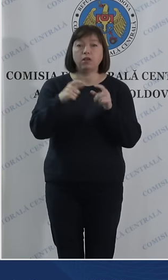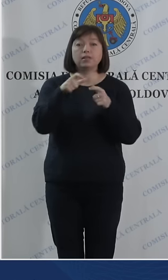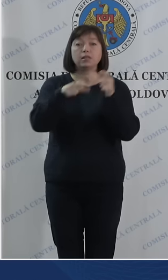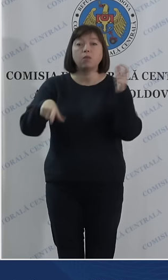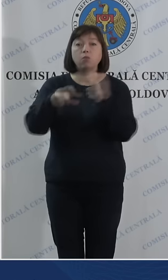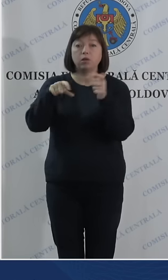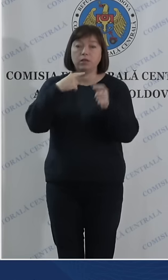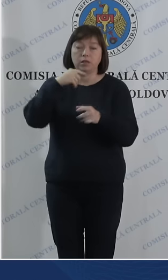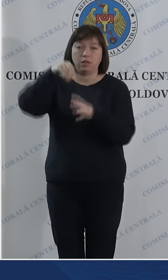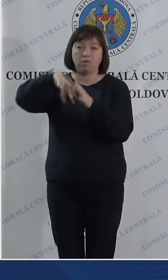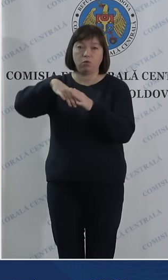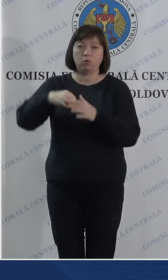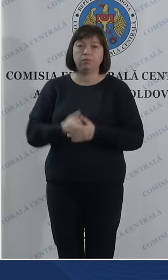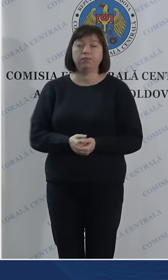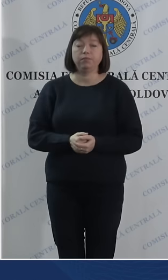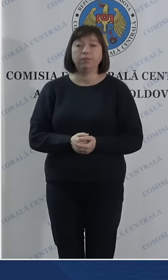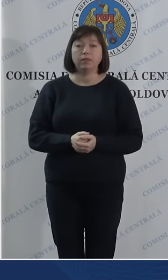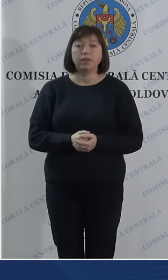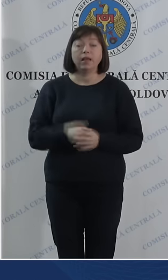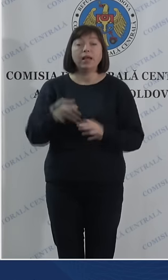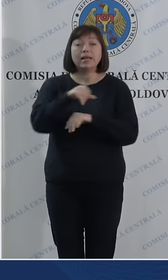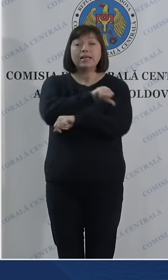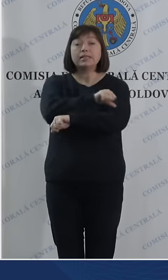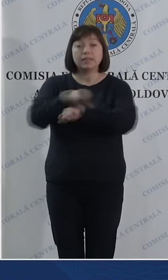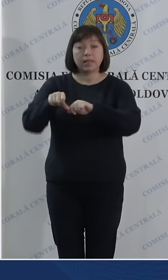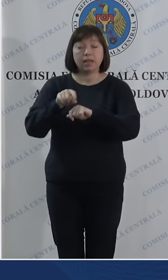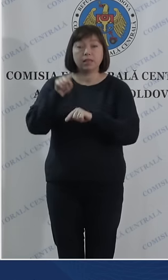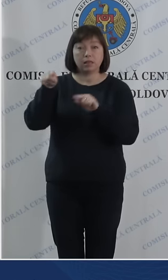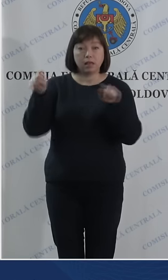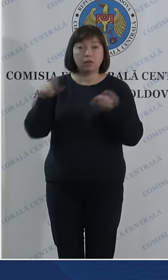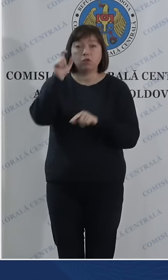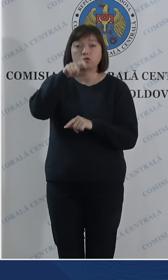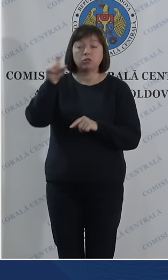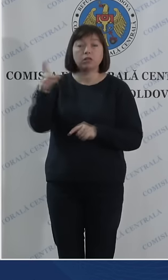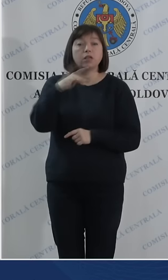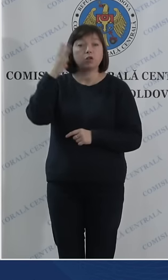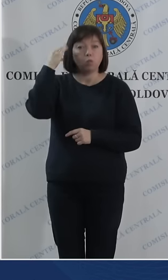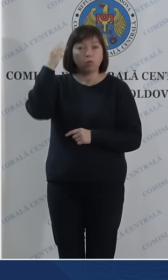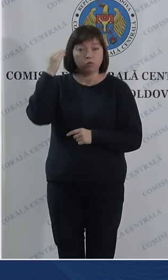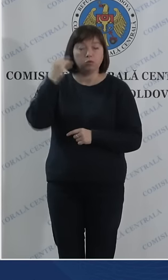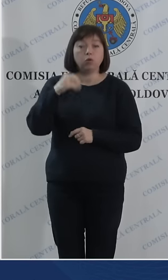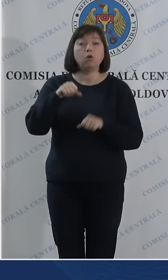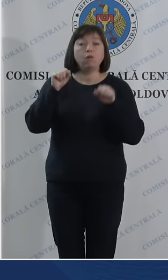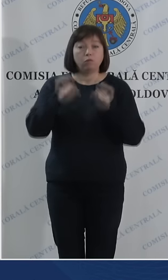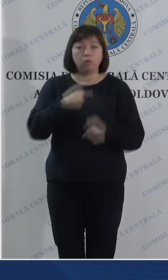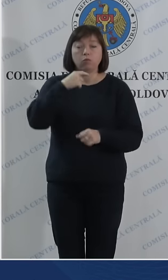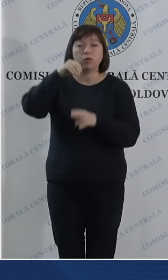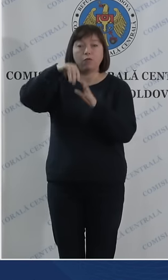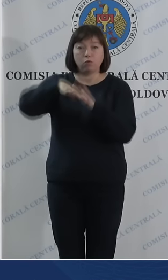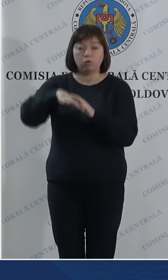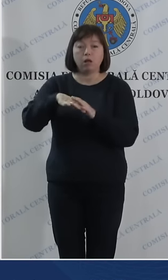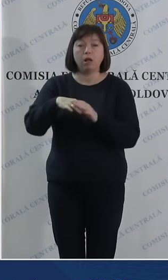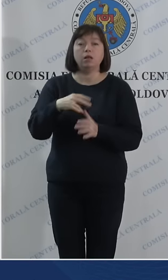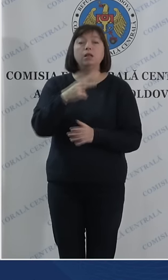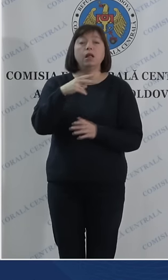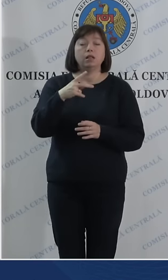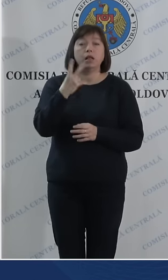buletine de vot. În străinătate, cetățenii Republicii Moldova vor putea vota la cele